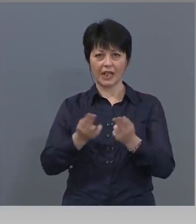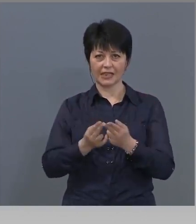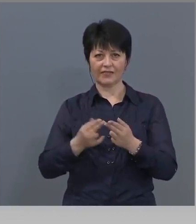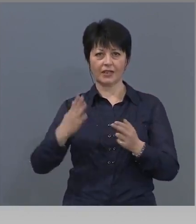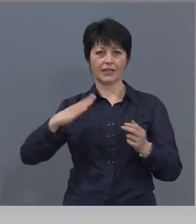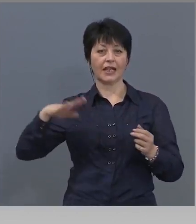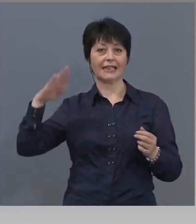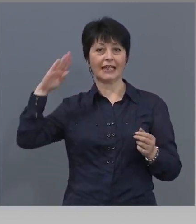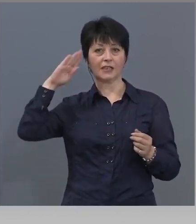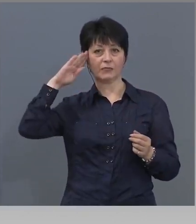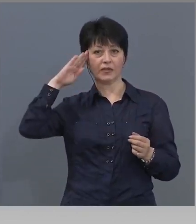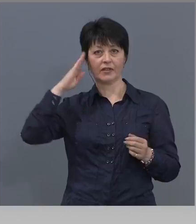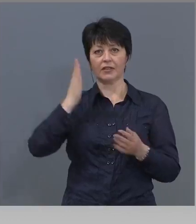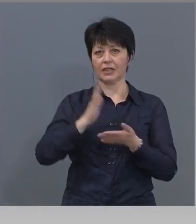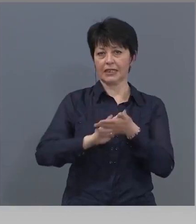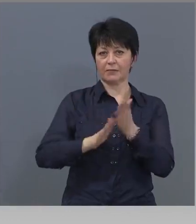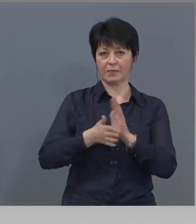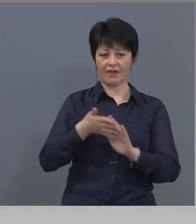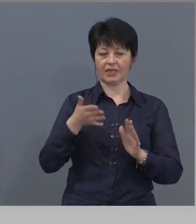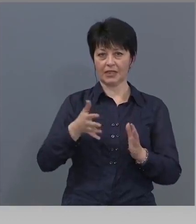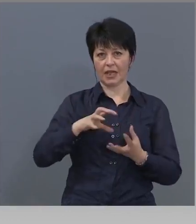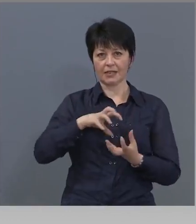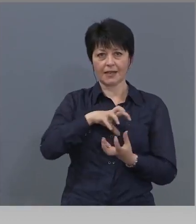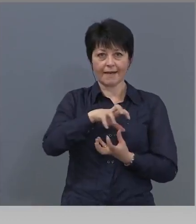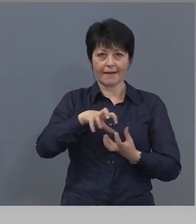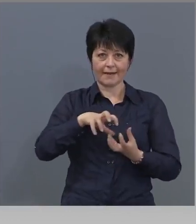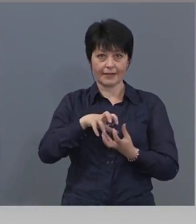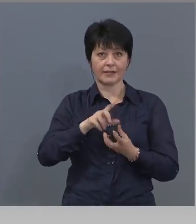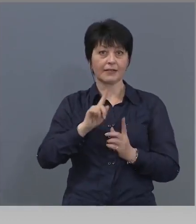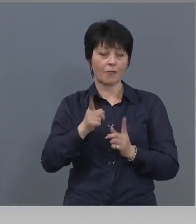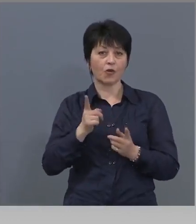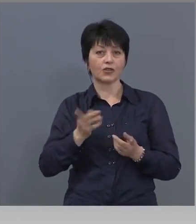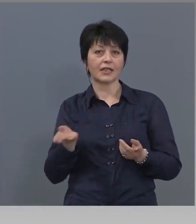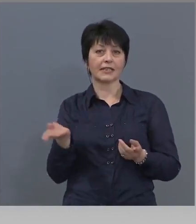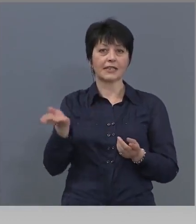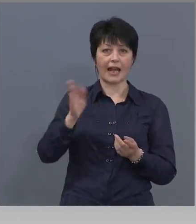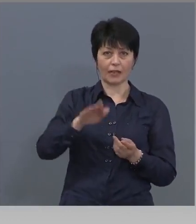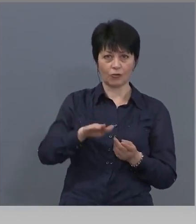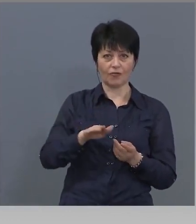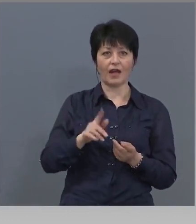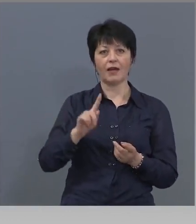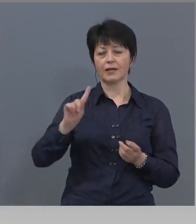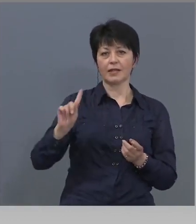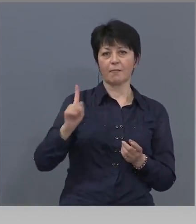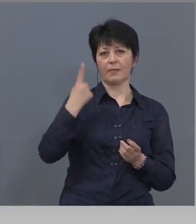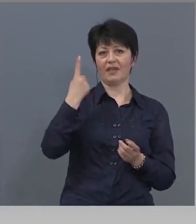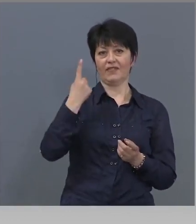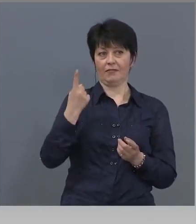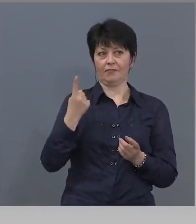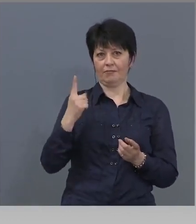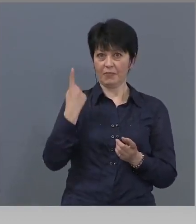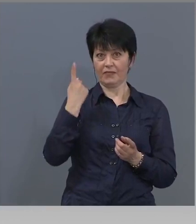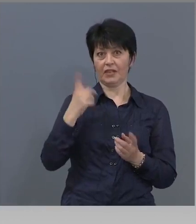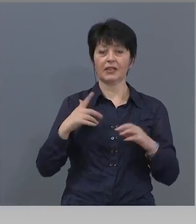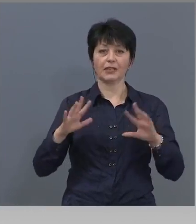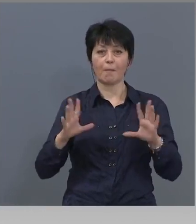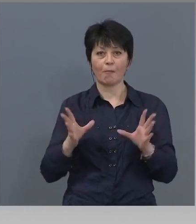обществената дисциплина за справяне с тази криза, за да може и след това първи да започнеме да